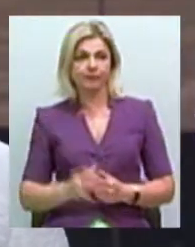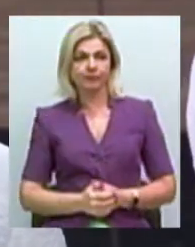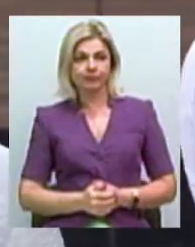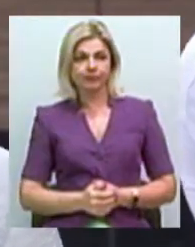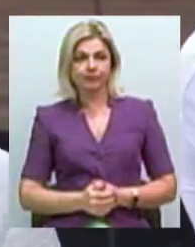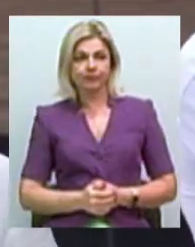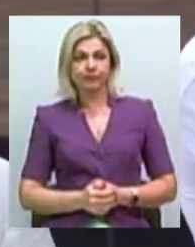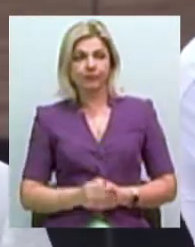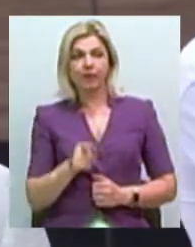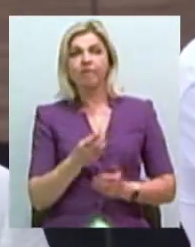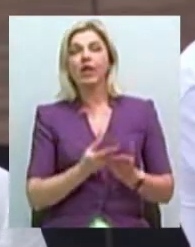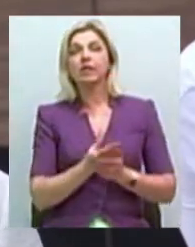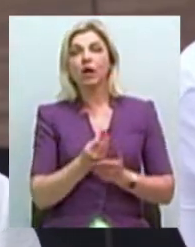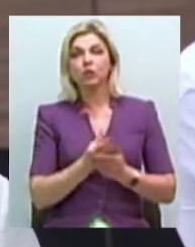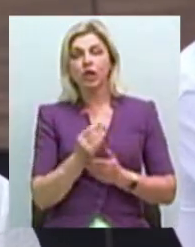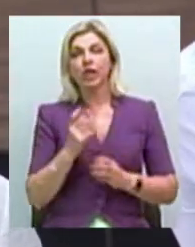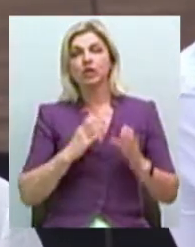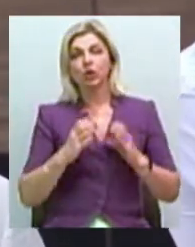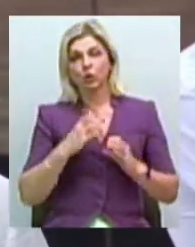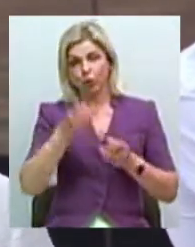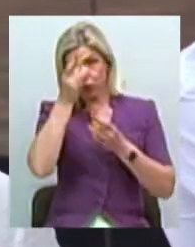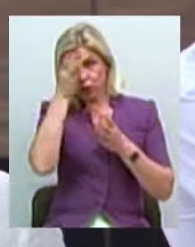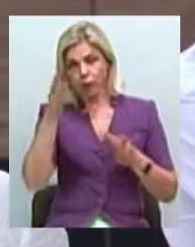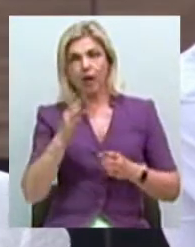Він фінансується інститутом культури румунським.